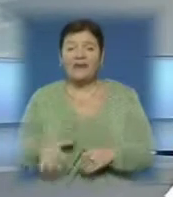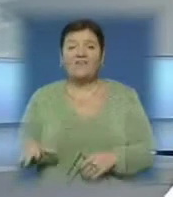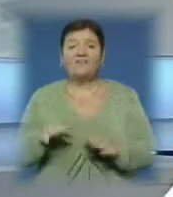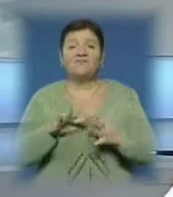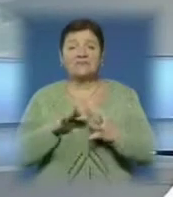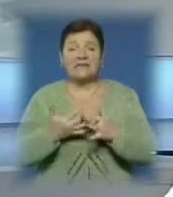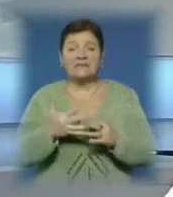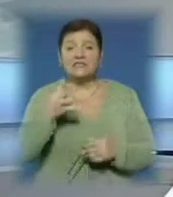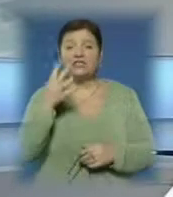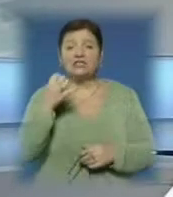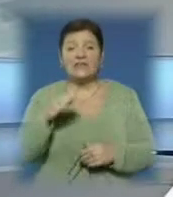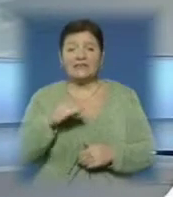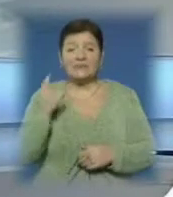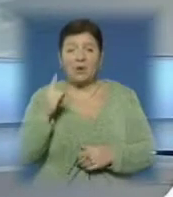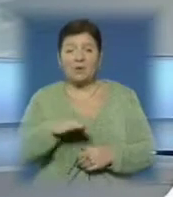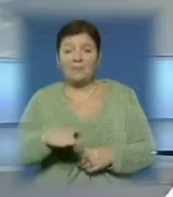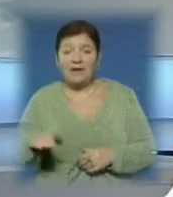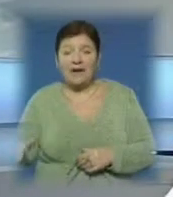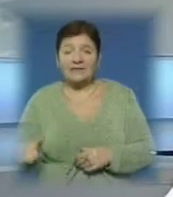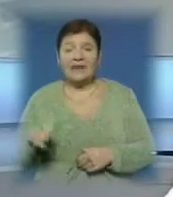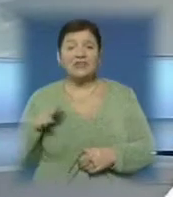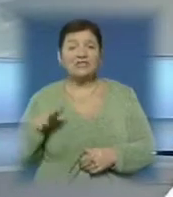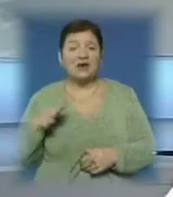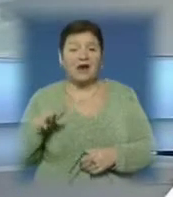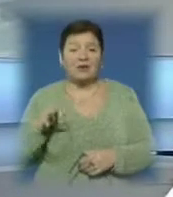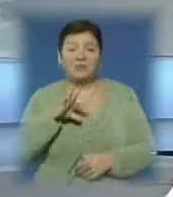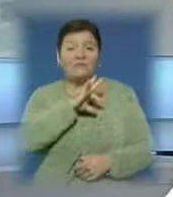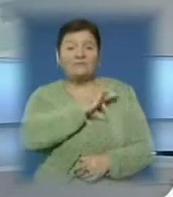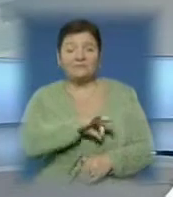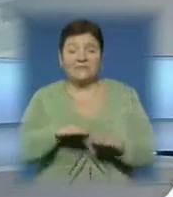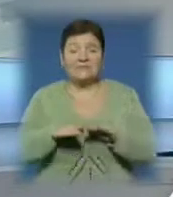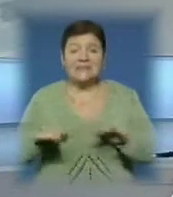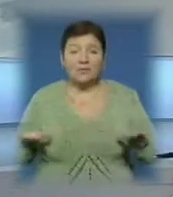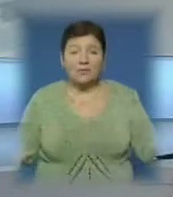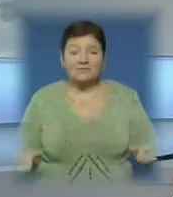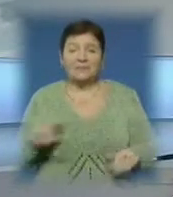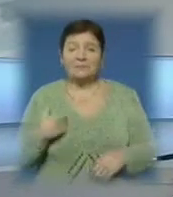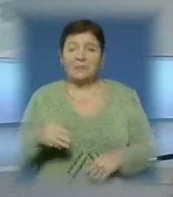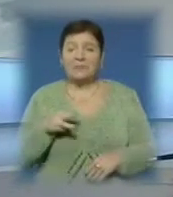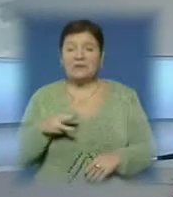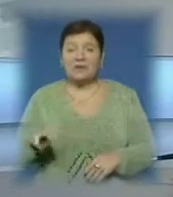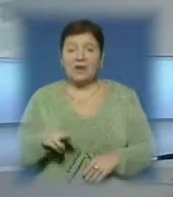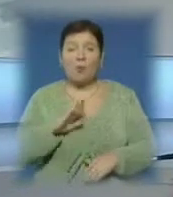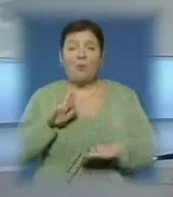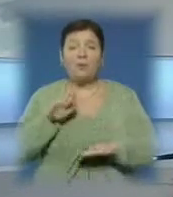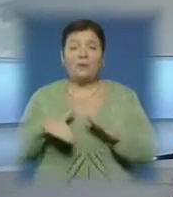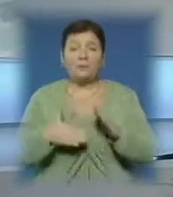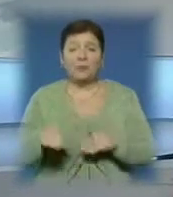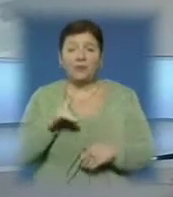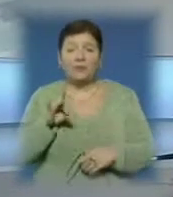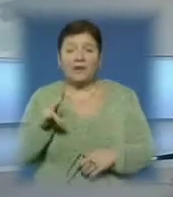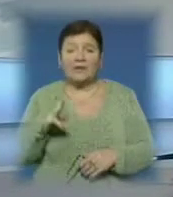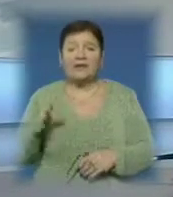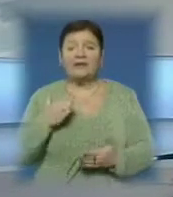селищі майже 400 малят чекають на можливість стати вихованцями садків. Окрім власне Міжгір'я, у підпорядкуванні селищної ради